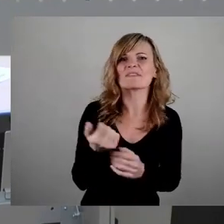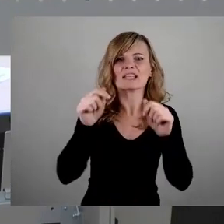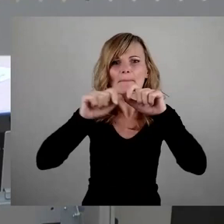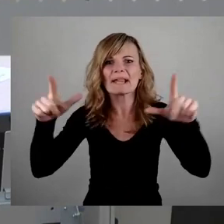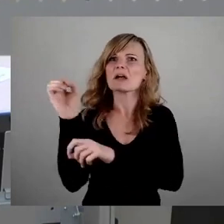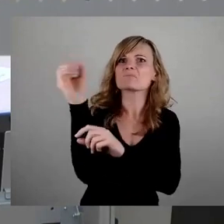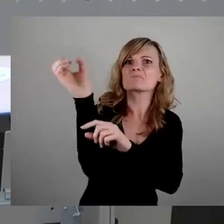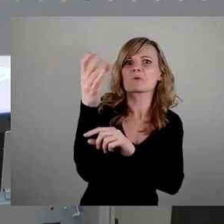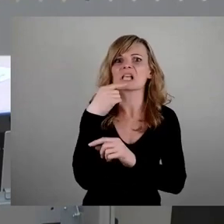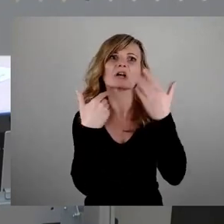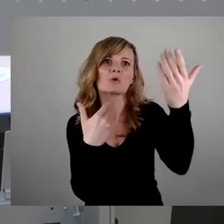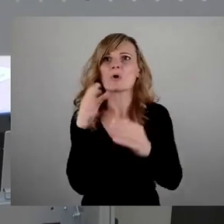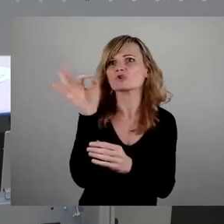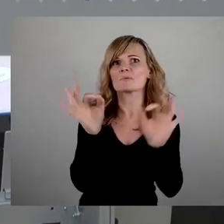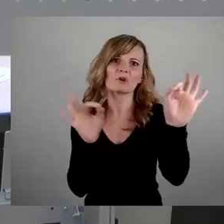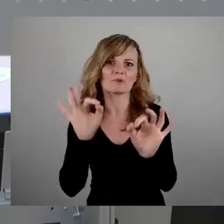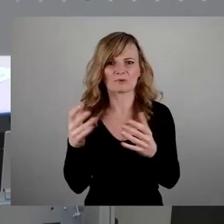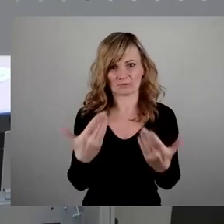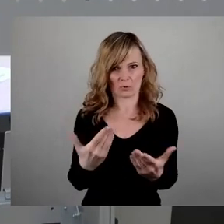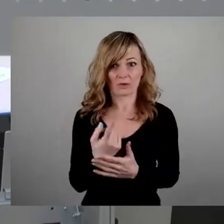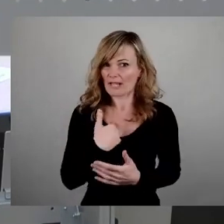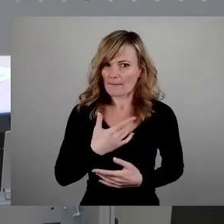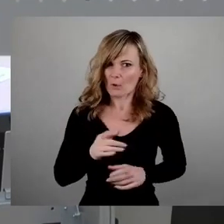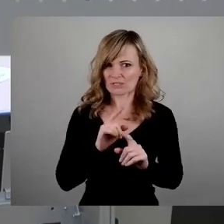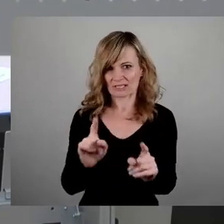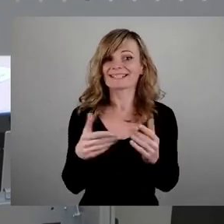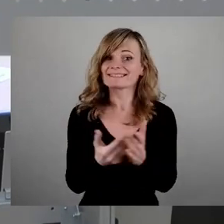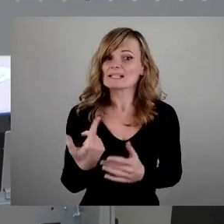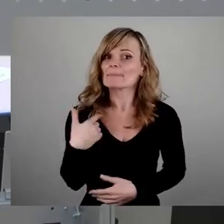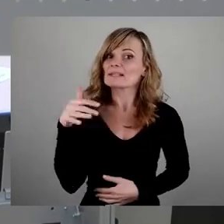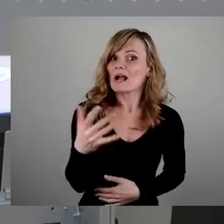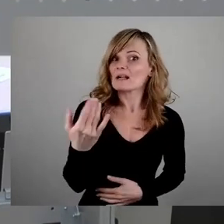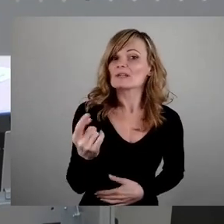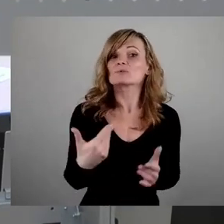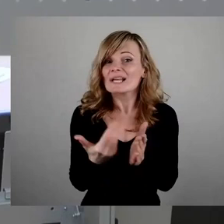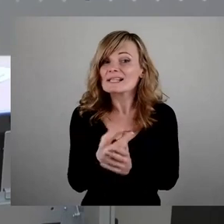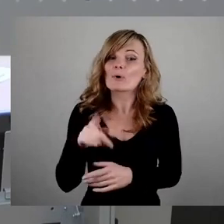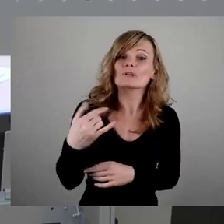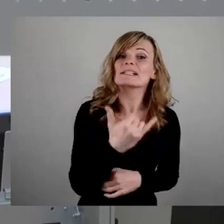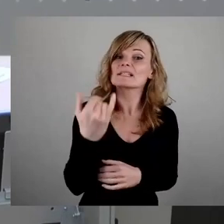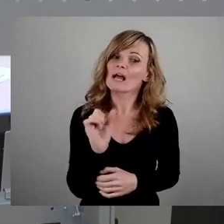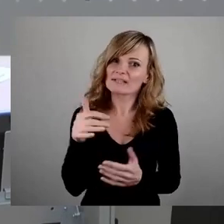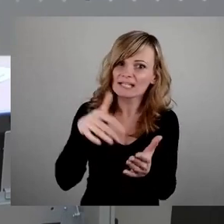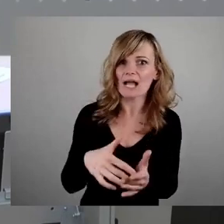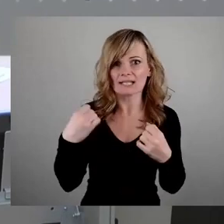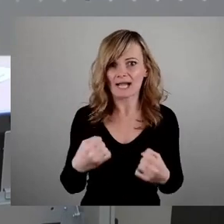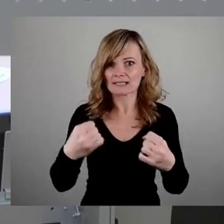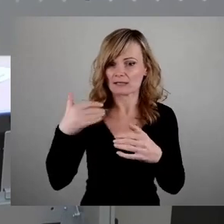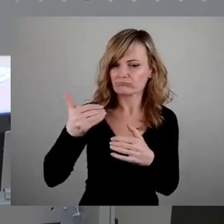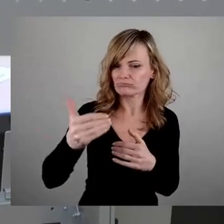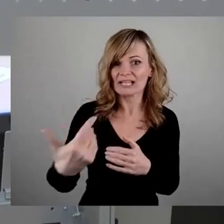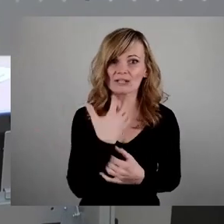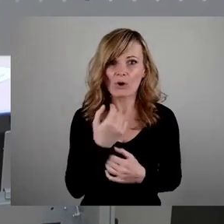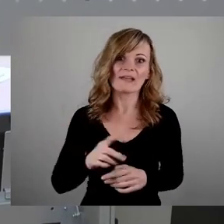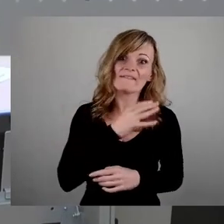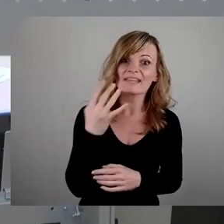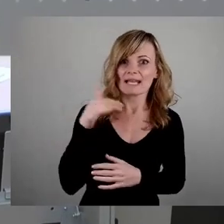und sagen, wie schlimm, so, und das möchte ich nicht. Und deswegen war ich da und deswegen werde ich auch nächstes Jahr wieder da sein und deswegen hoffe ich, dass viele da sind.